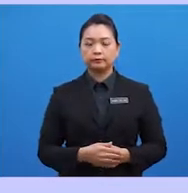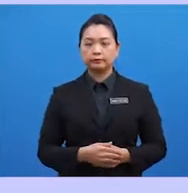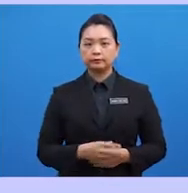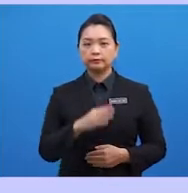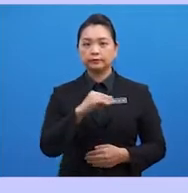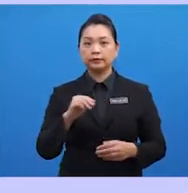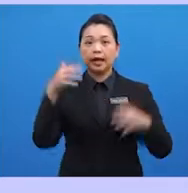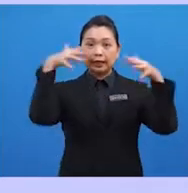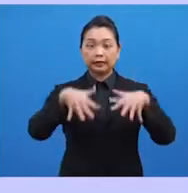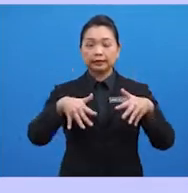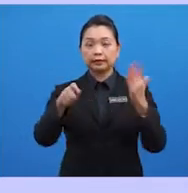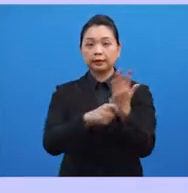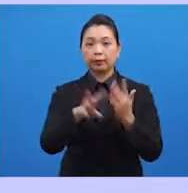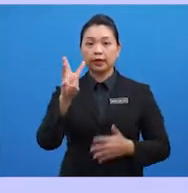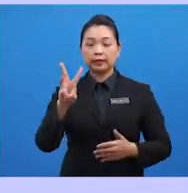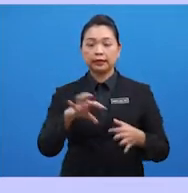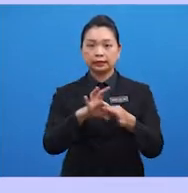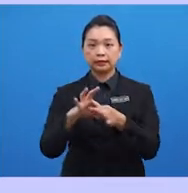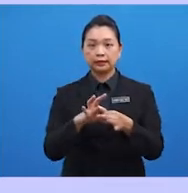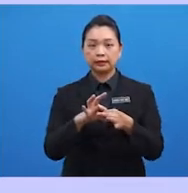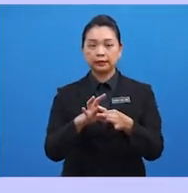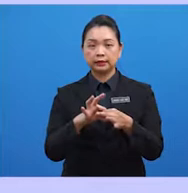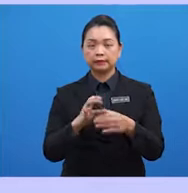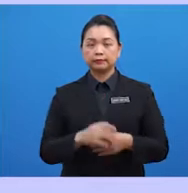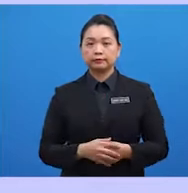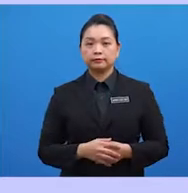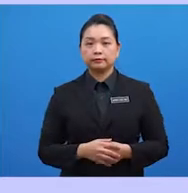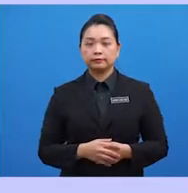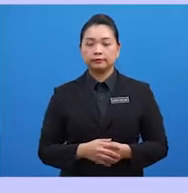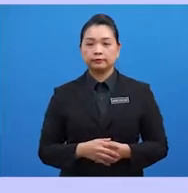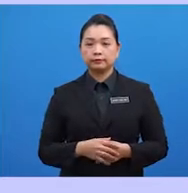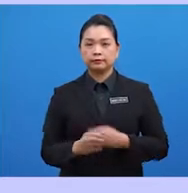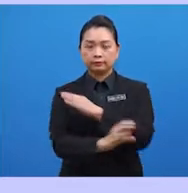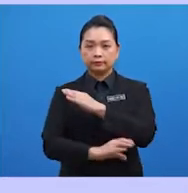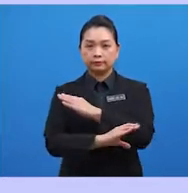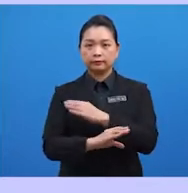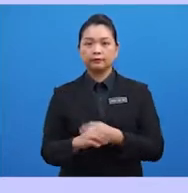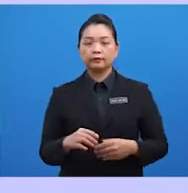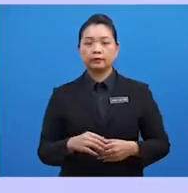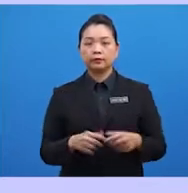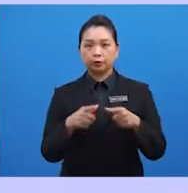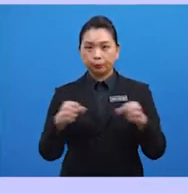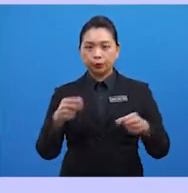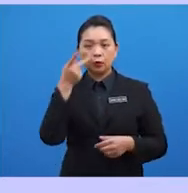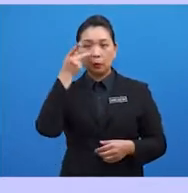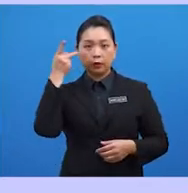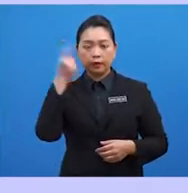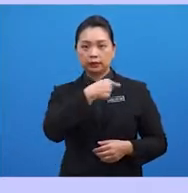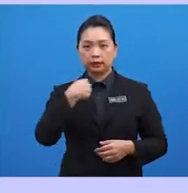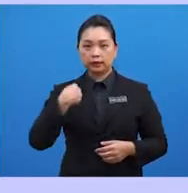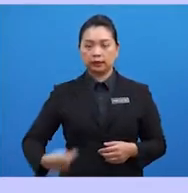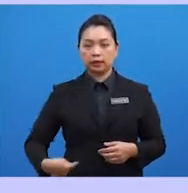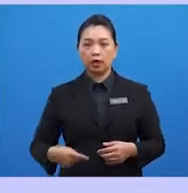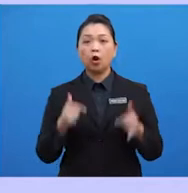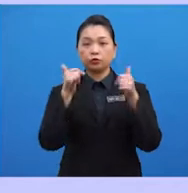6 iaitu kerjasama ekonomi antara negara anggota ASEAN, Jepun, Korea, China,